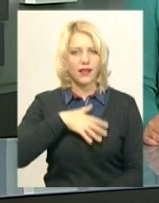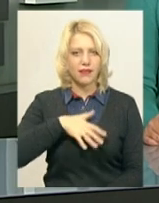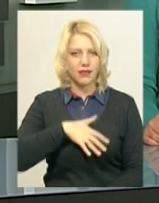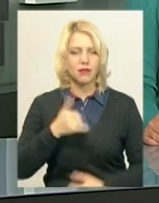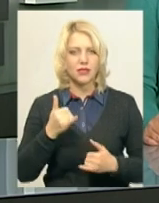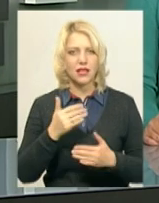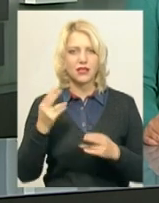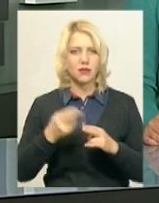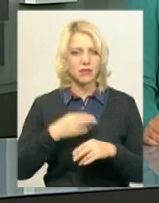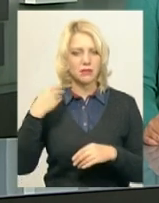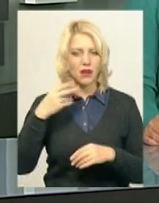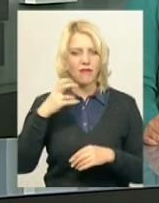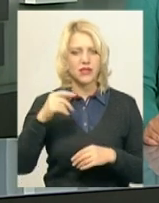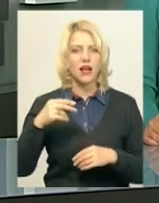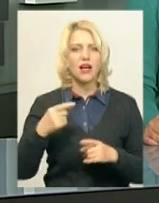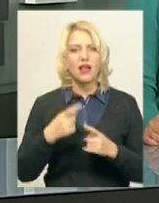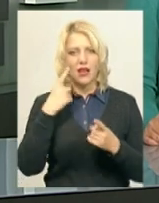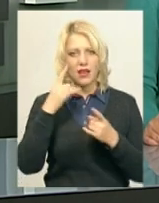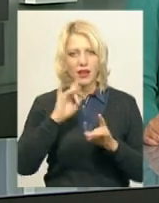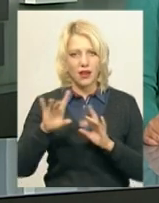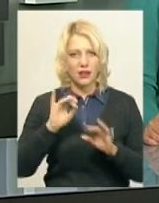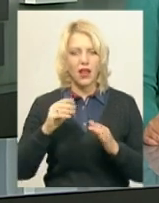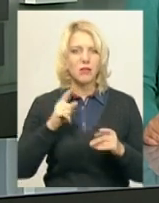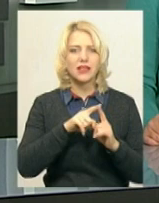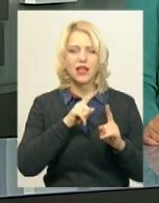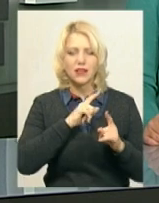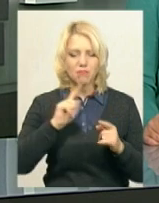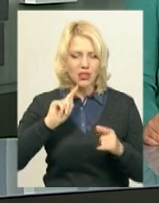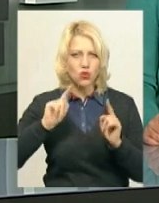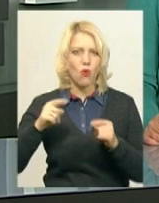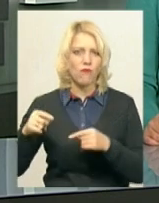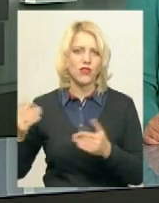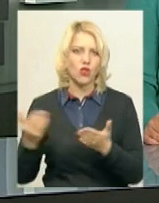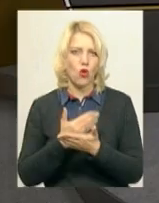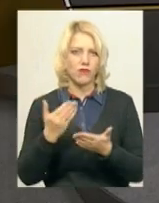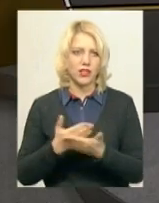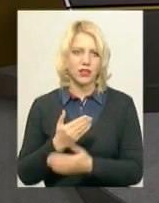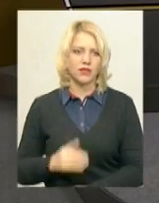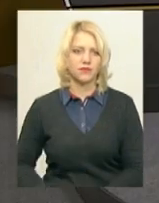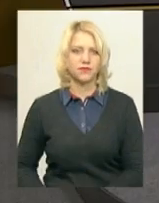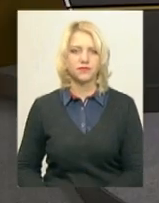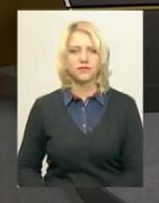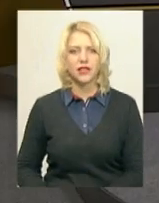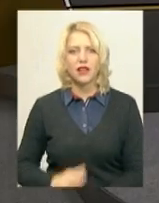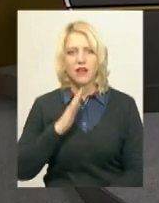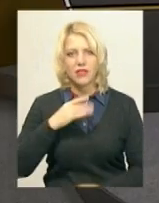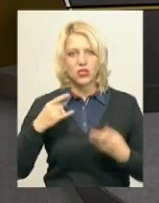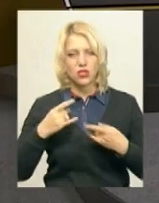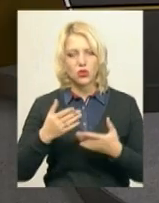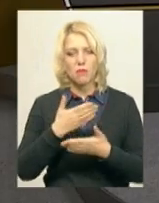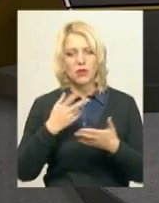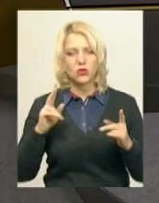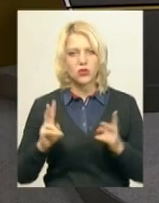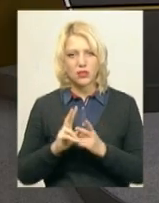Просто зараз без перерв на рекламу, термінові новини та обговорення ситуації з експертами у студії. У нашій студії з вами ми